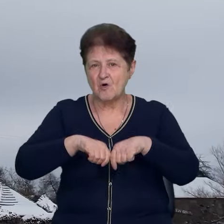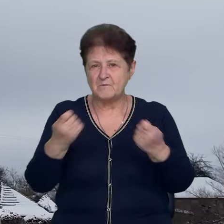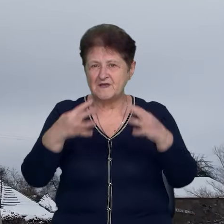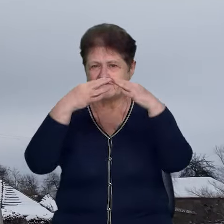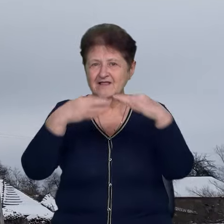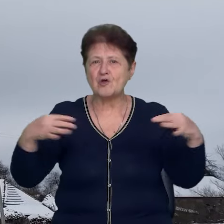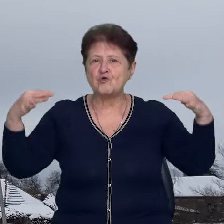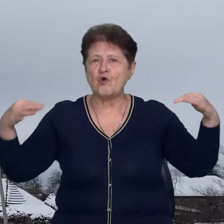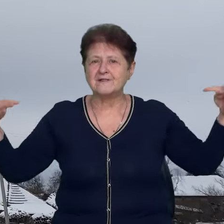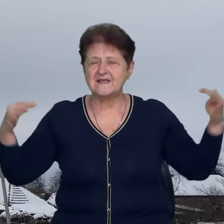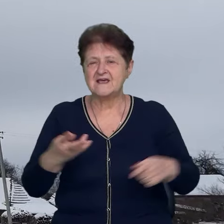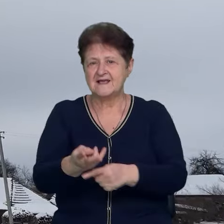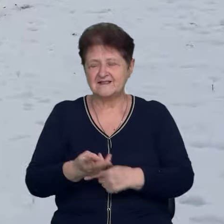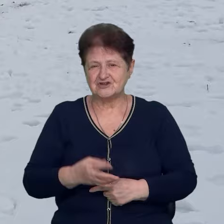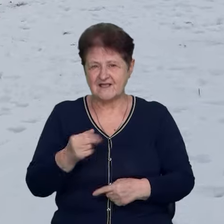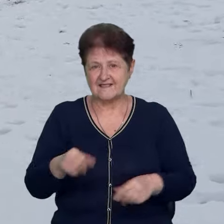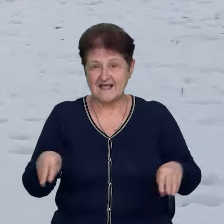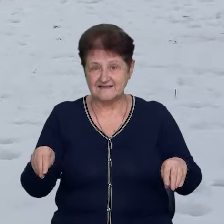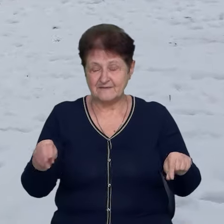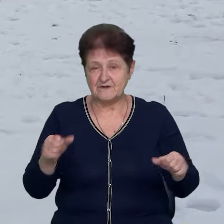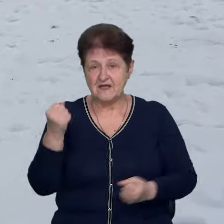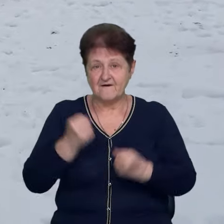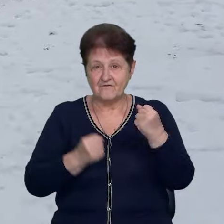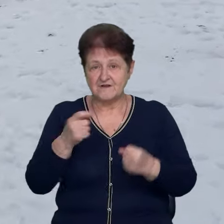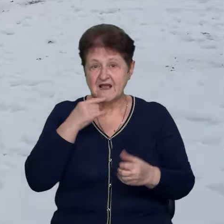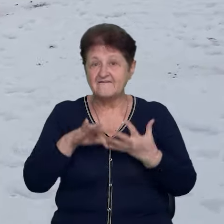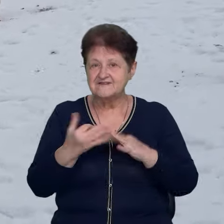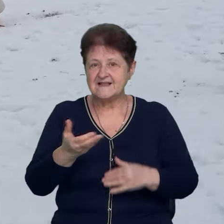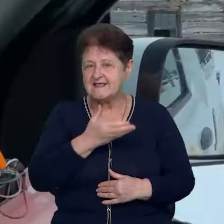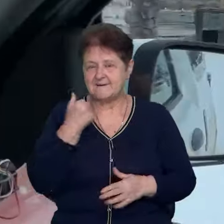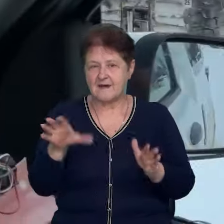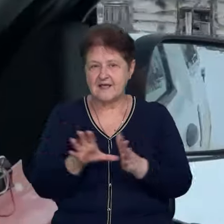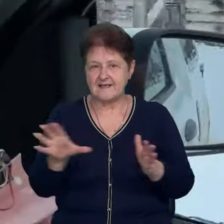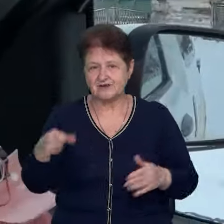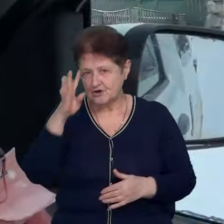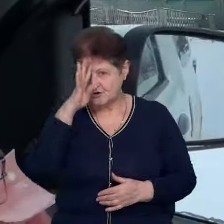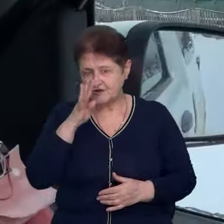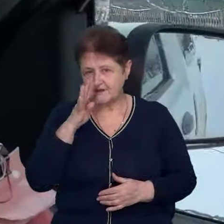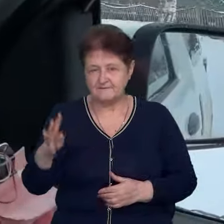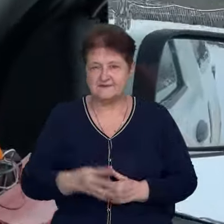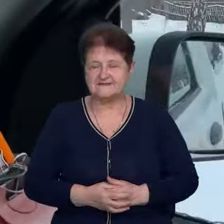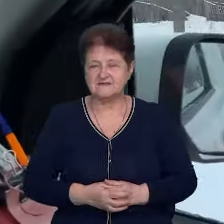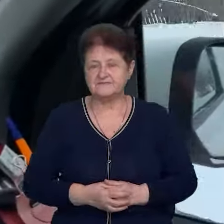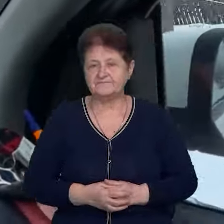що висять зі стовпів і лежать на землі. Воді Янченко каже, в селі немає електрики чотири місяці.